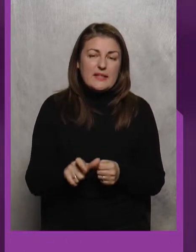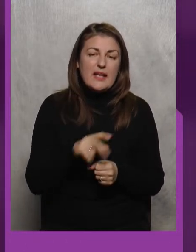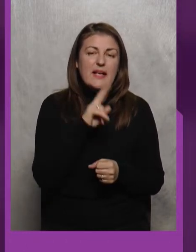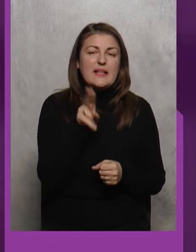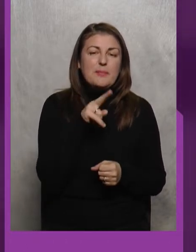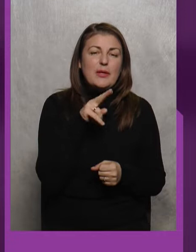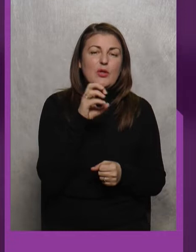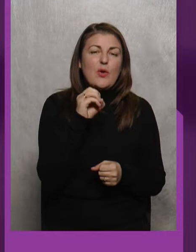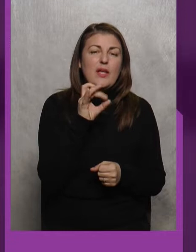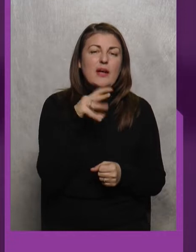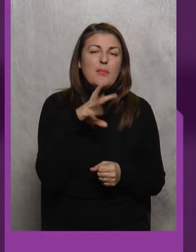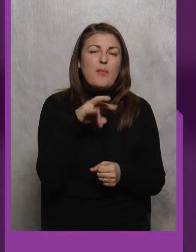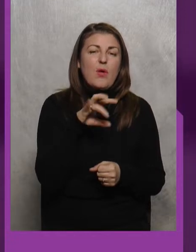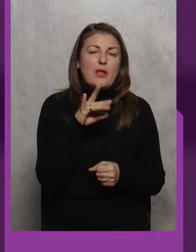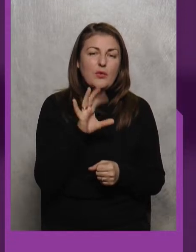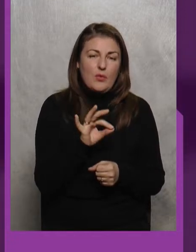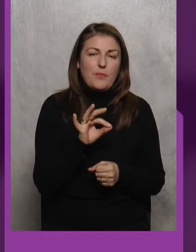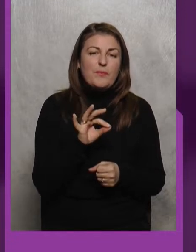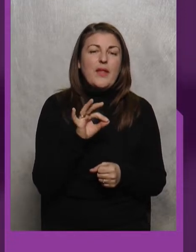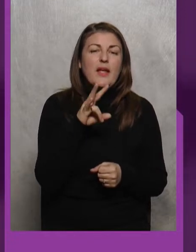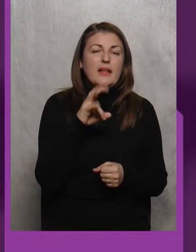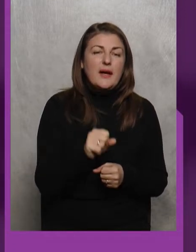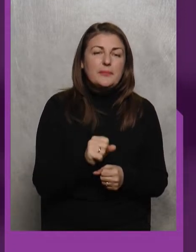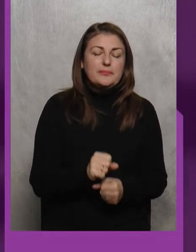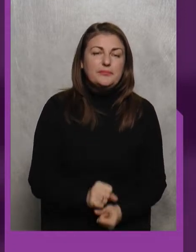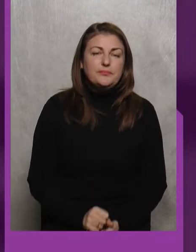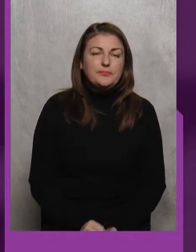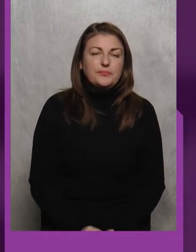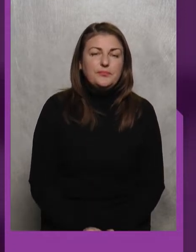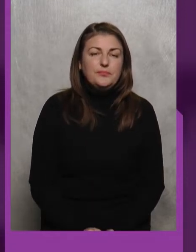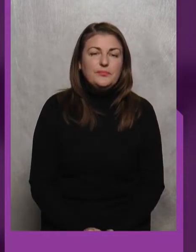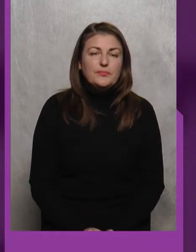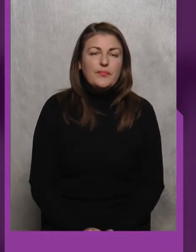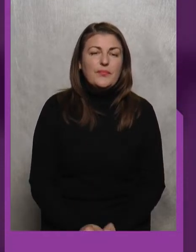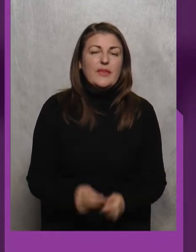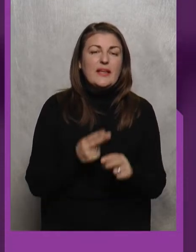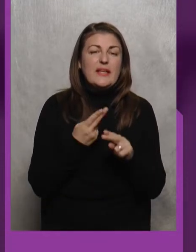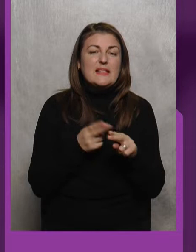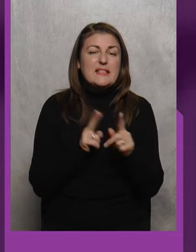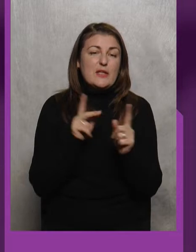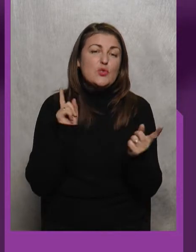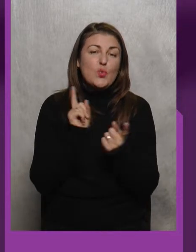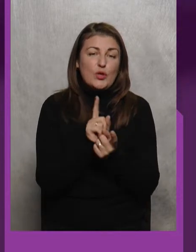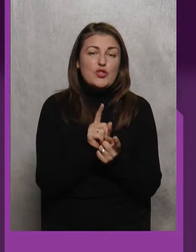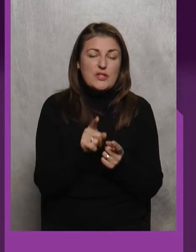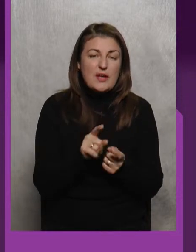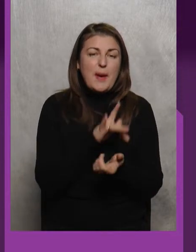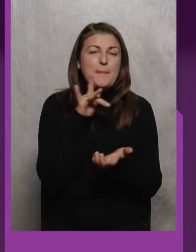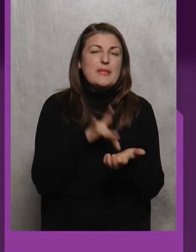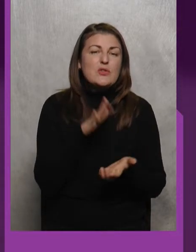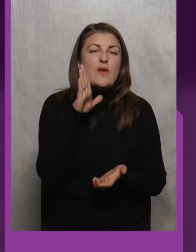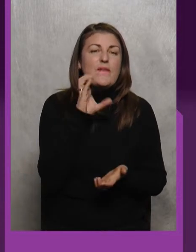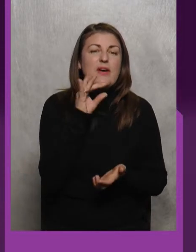Дмитро Єрмоленко На Цій сутичці Місто Версаль